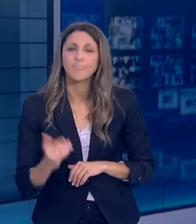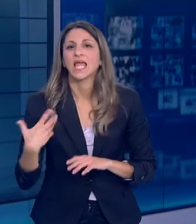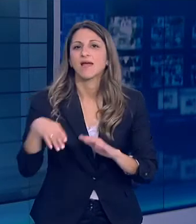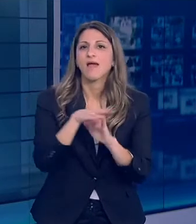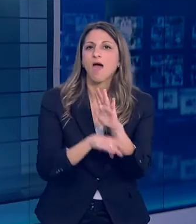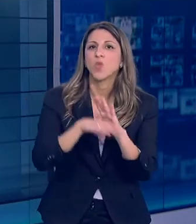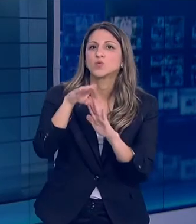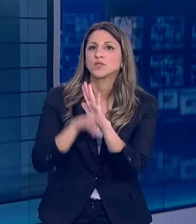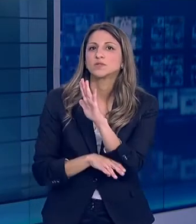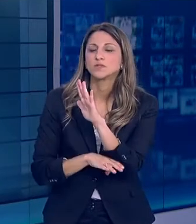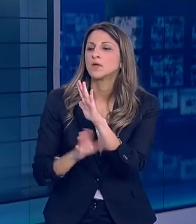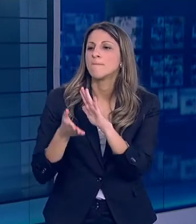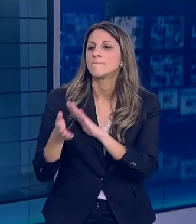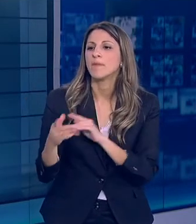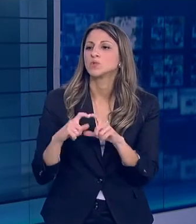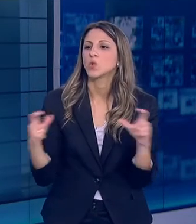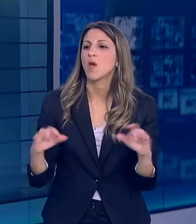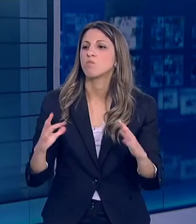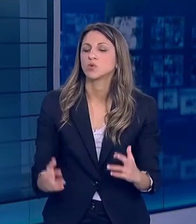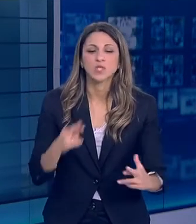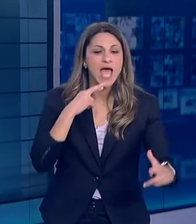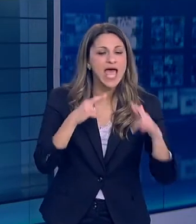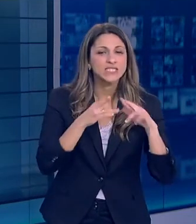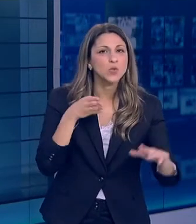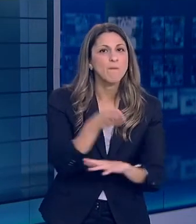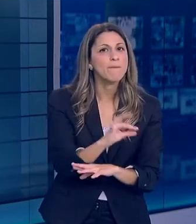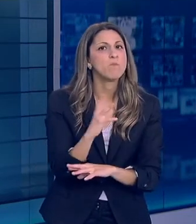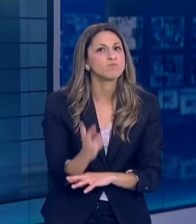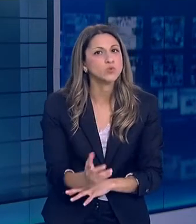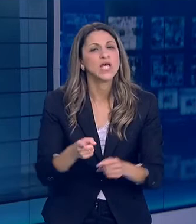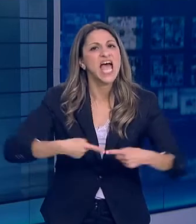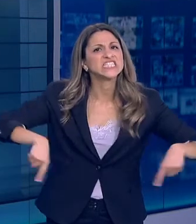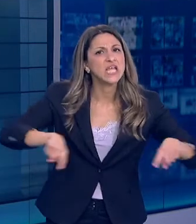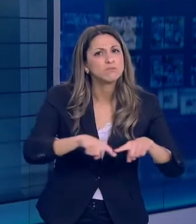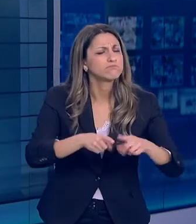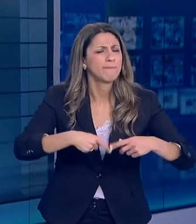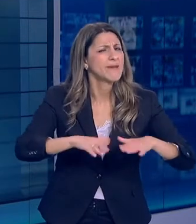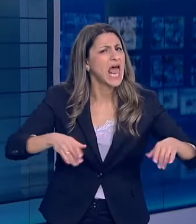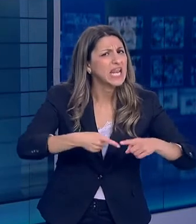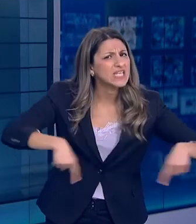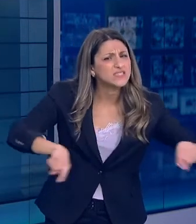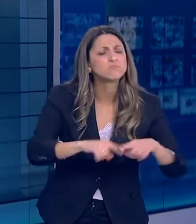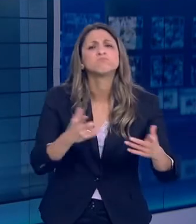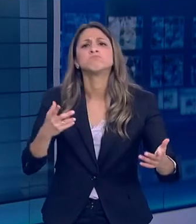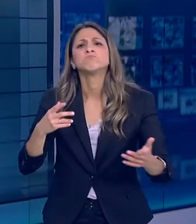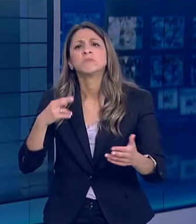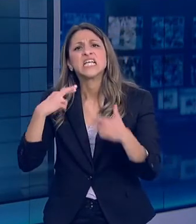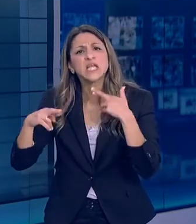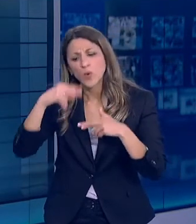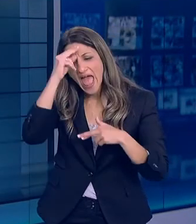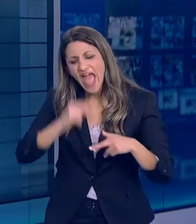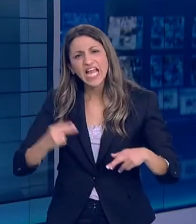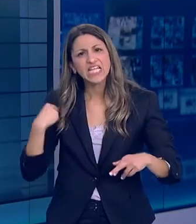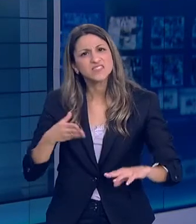κανόνες Για το πώς κινούμαστε σε σχολεία Σε εστιατόρια, σε παραλίες, σε εκκλησίες Σήμερα μάλιστα που γιορτάζουμε και την Ανάσταση